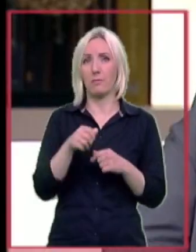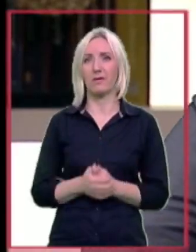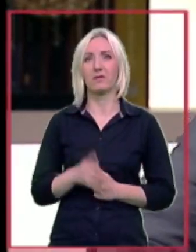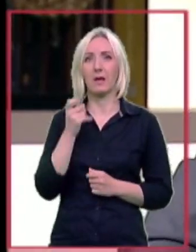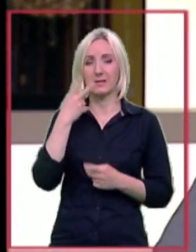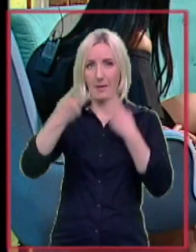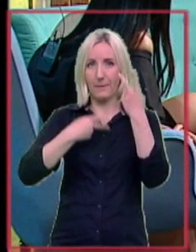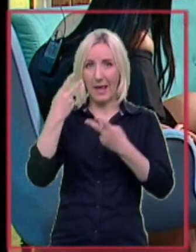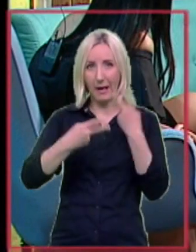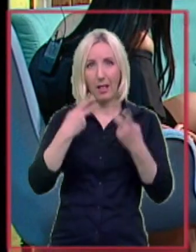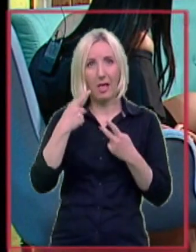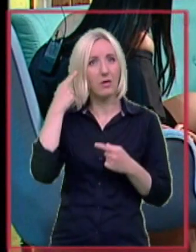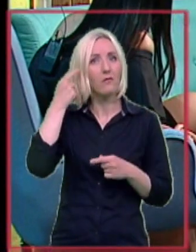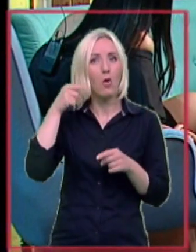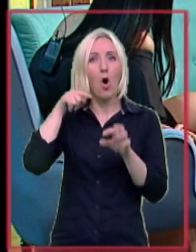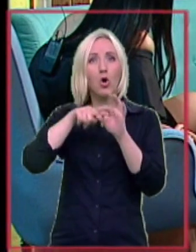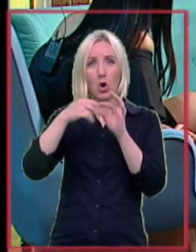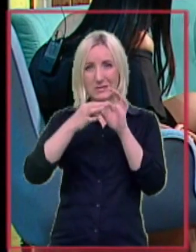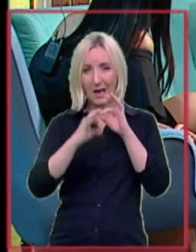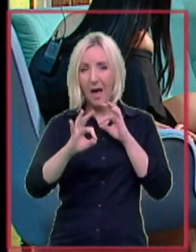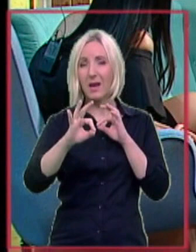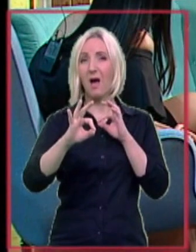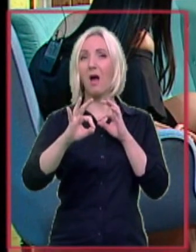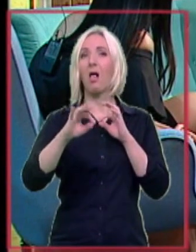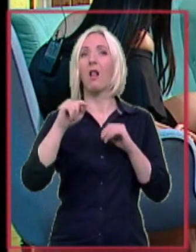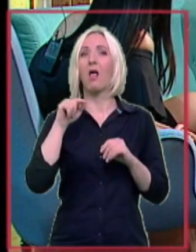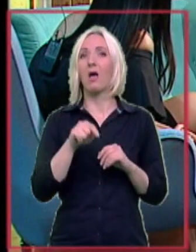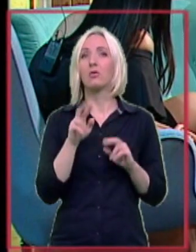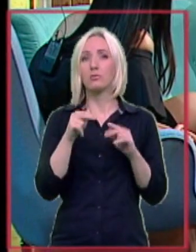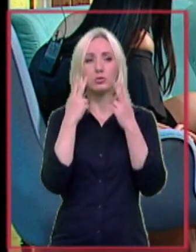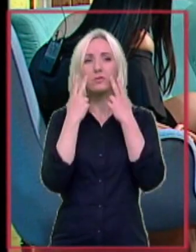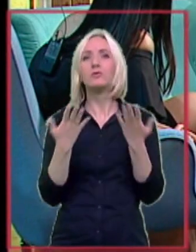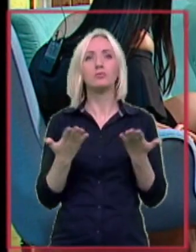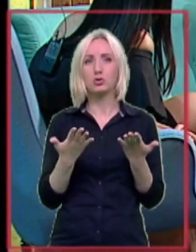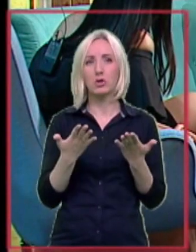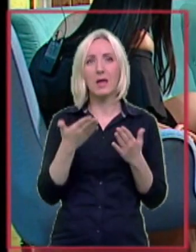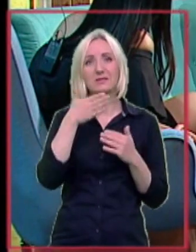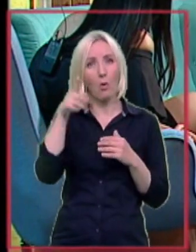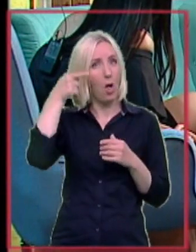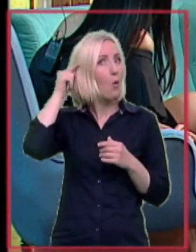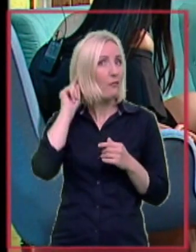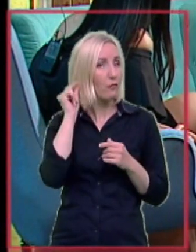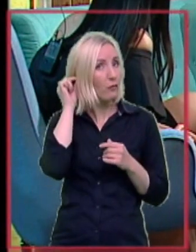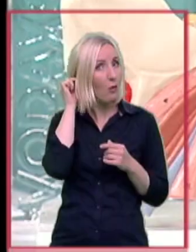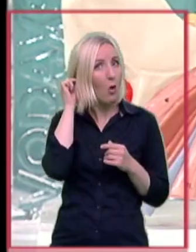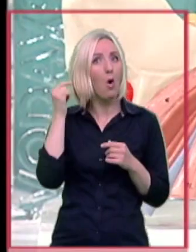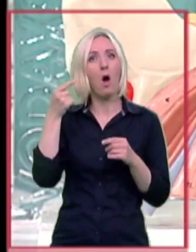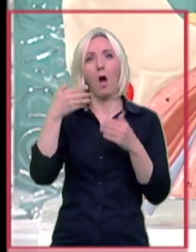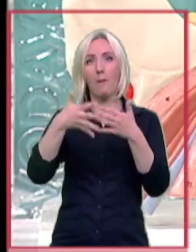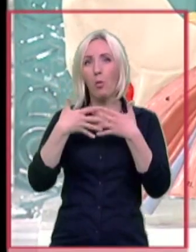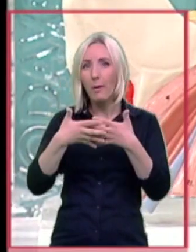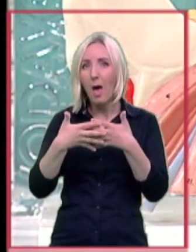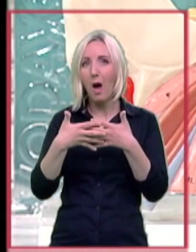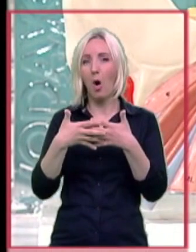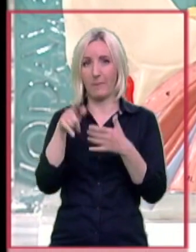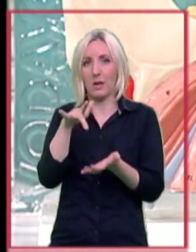se pregleda uvo kroz ovaj kanal ovde. I tu mi šta možemo da vidimo? Možemo da vidimo spoljašnje uvo, možemo da vidimo bubnu opnu, to